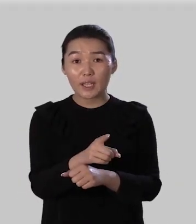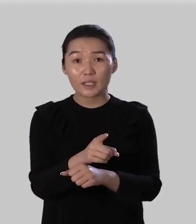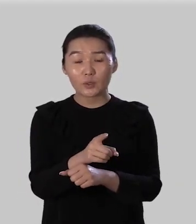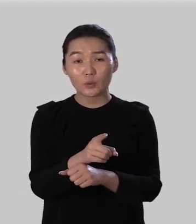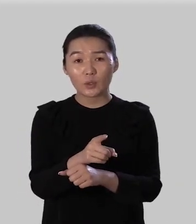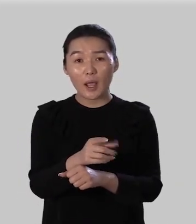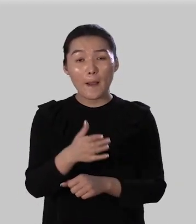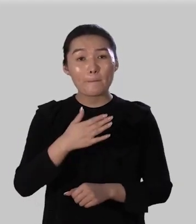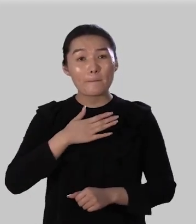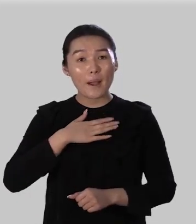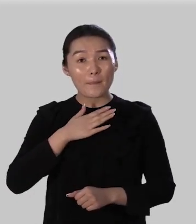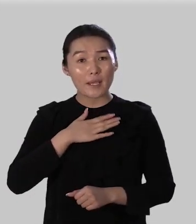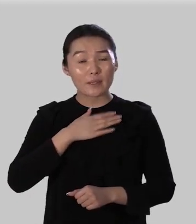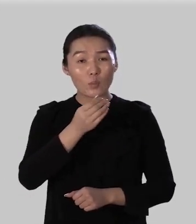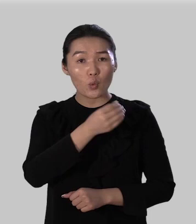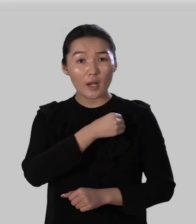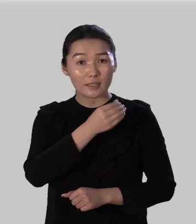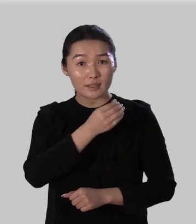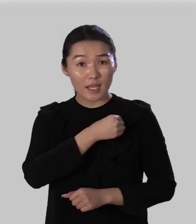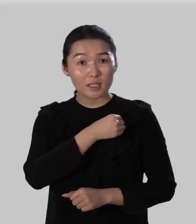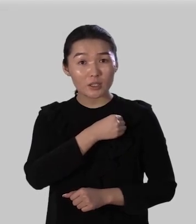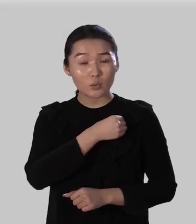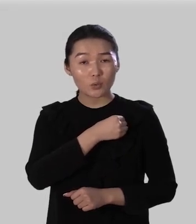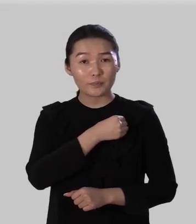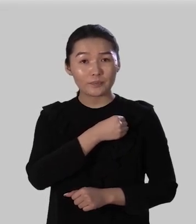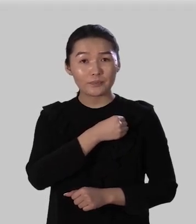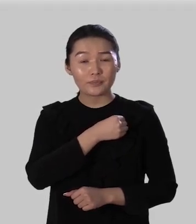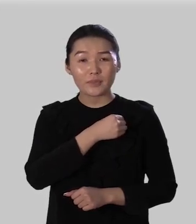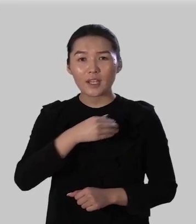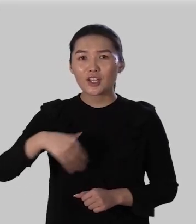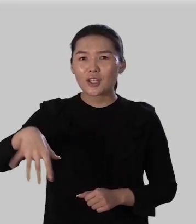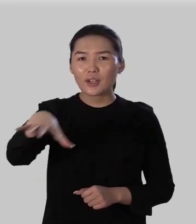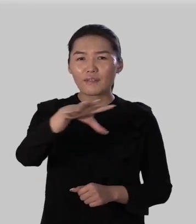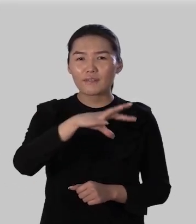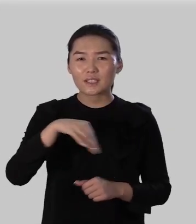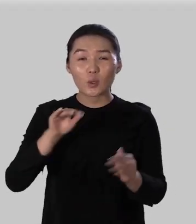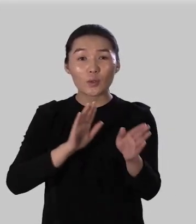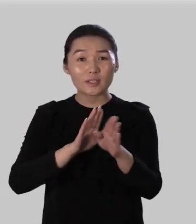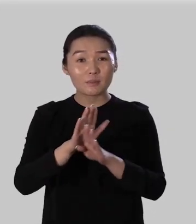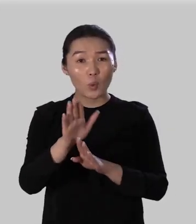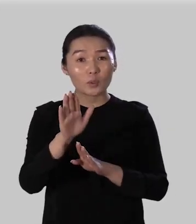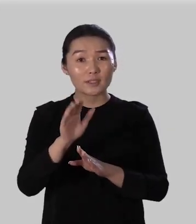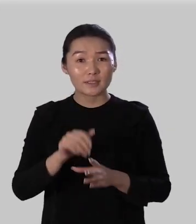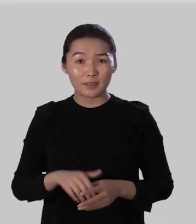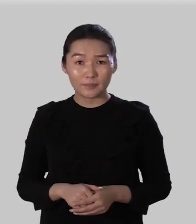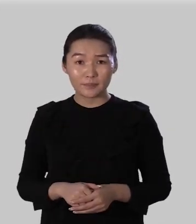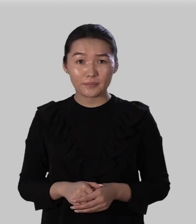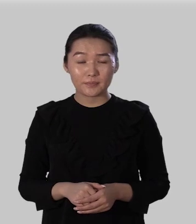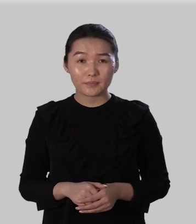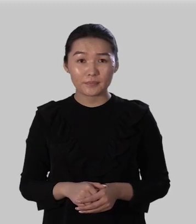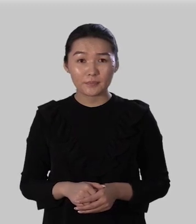веленью по моему хотенью и все исполнится